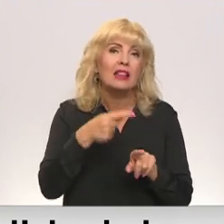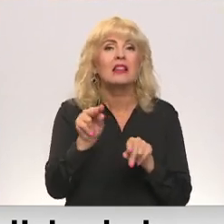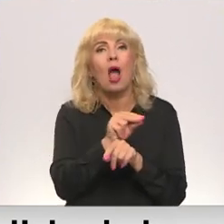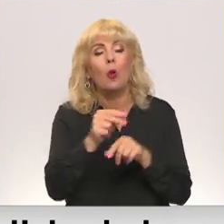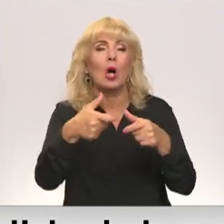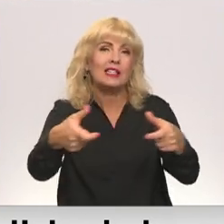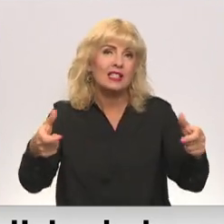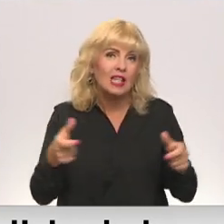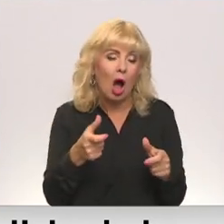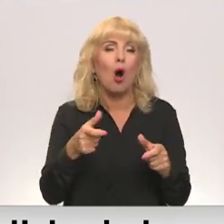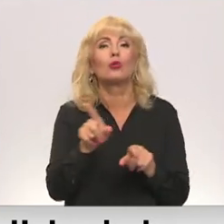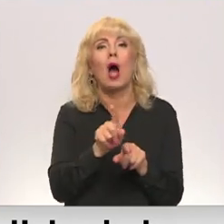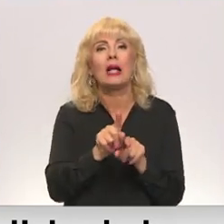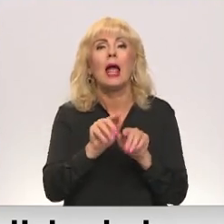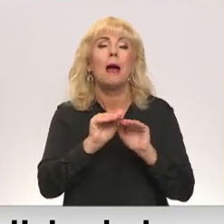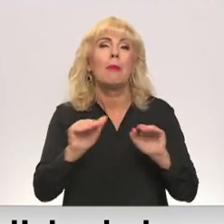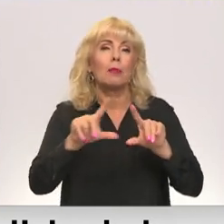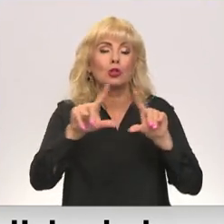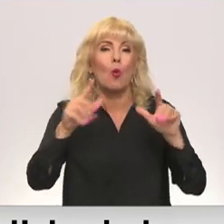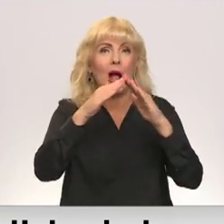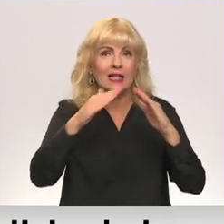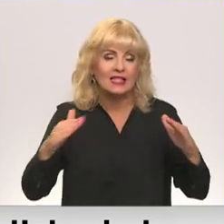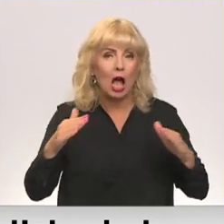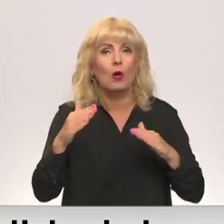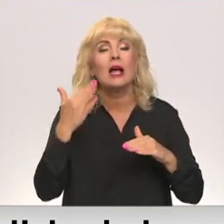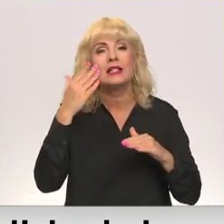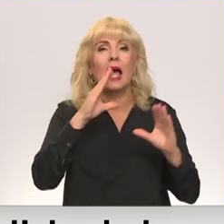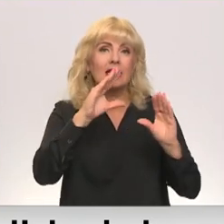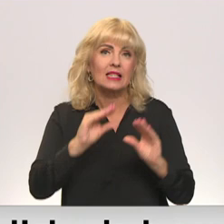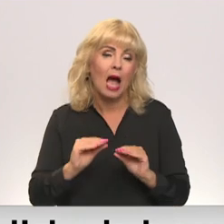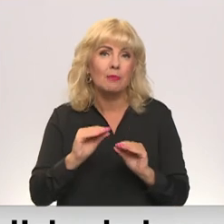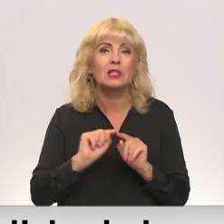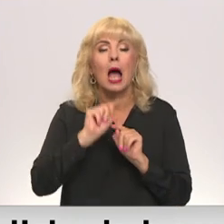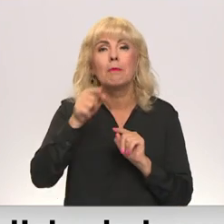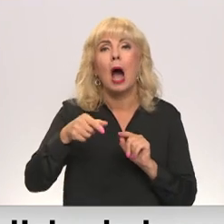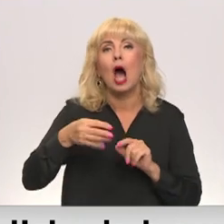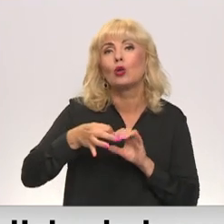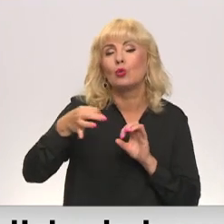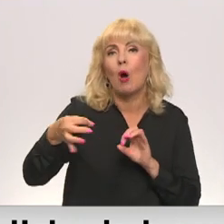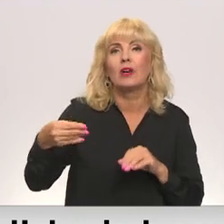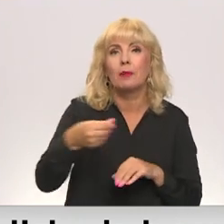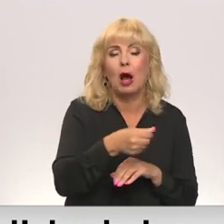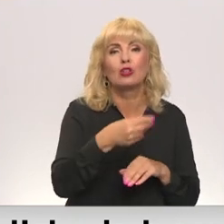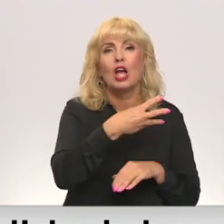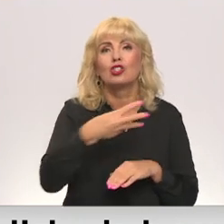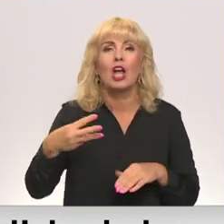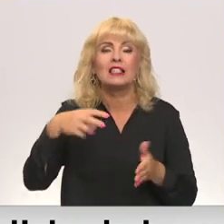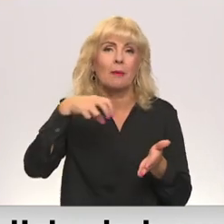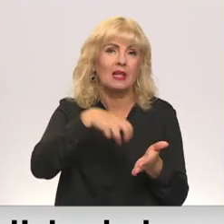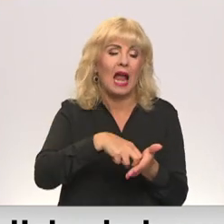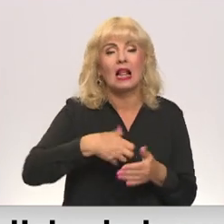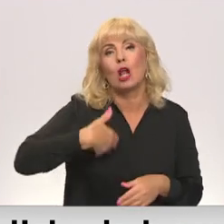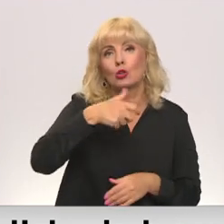rekonstruēt vēsturisko pamatskola sēku. Tādi jādcerot samazināt pārnovadu maksājumus par 400 novadā deklarētiem